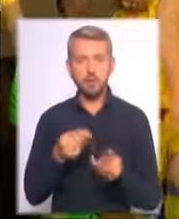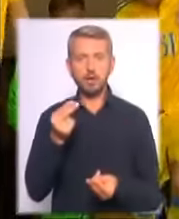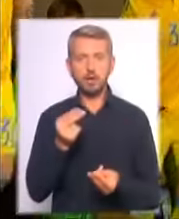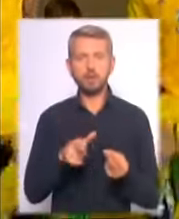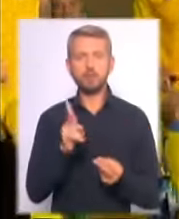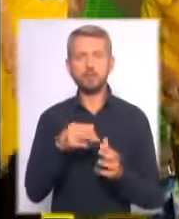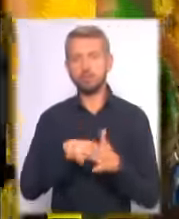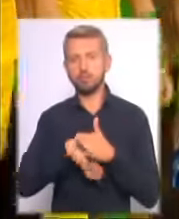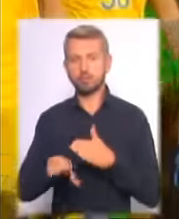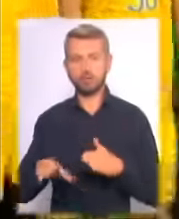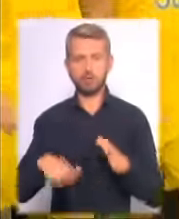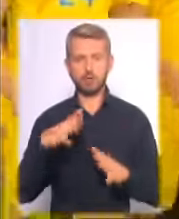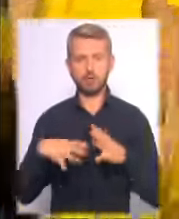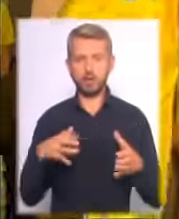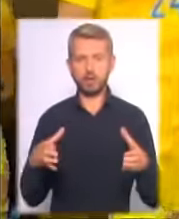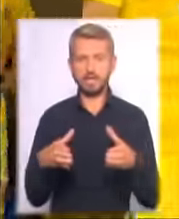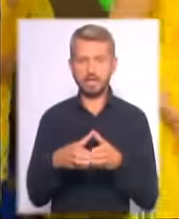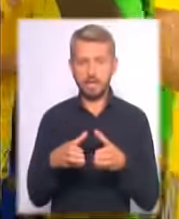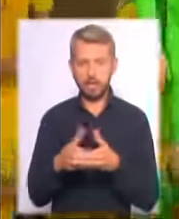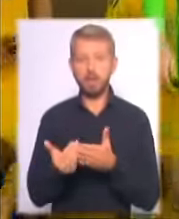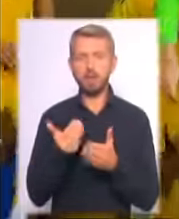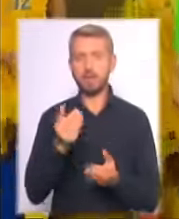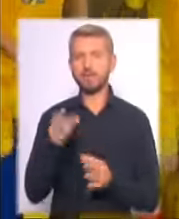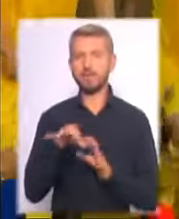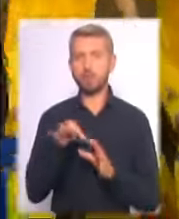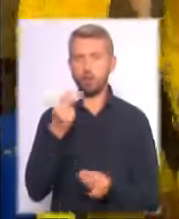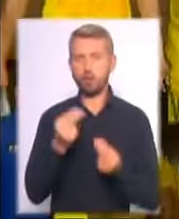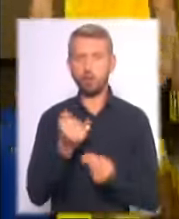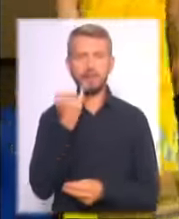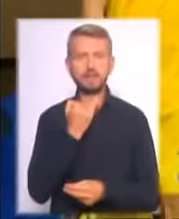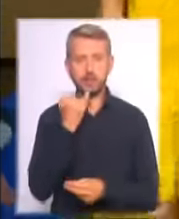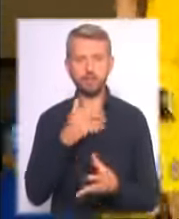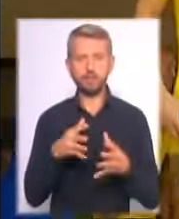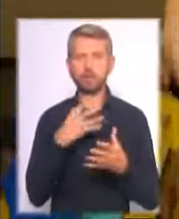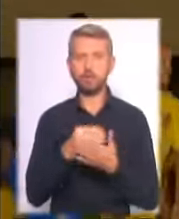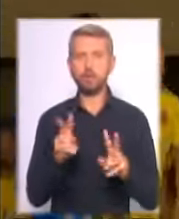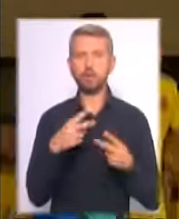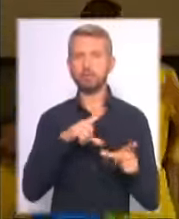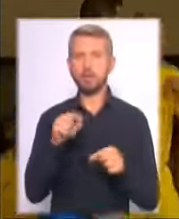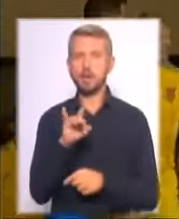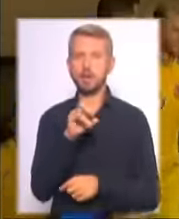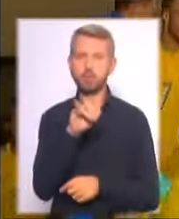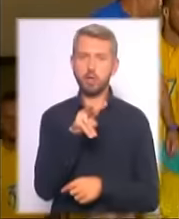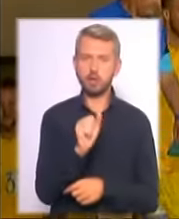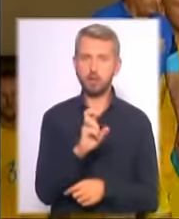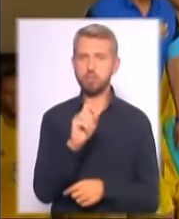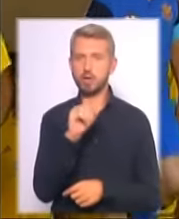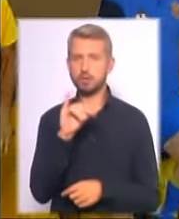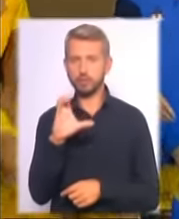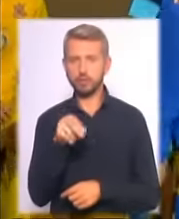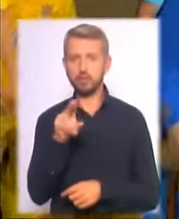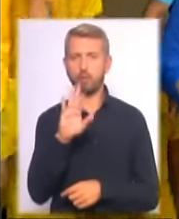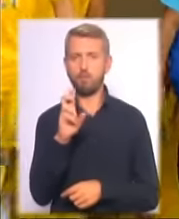табір синьо-жовтих перед відбірною грою з Ісландією. До своїх клубів вирушили Сергій Рибалка, Роман Безус, Артем